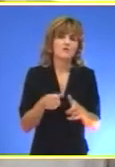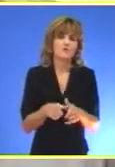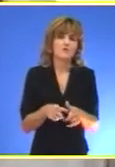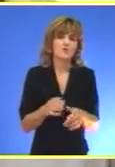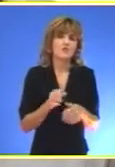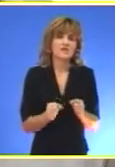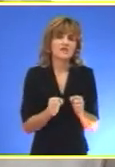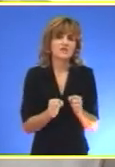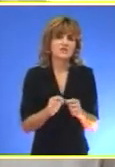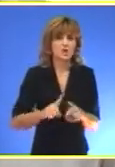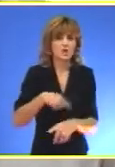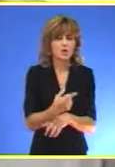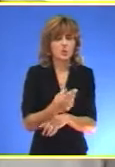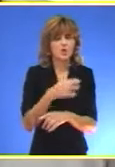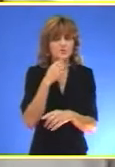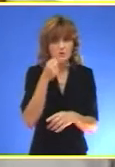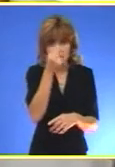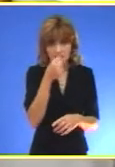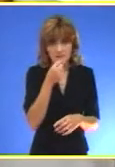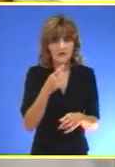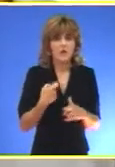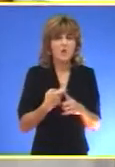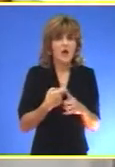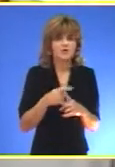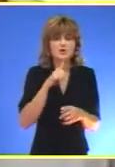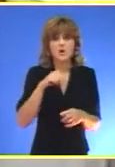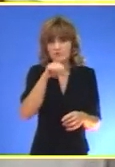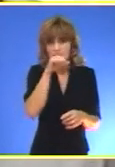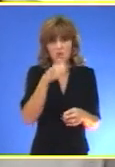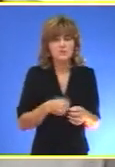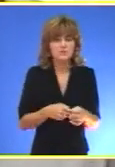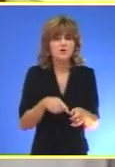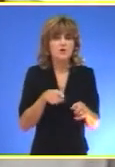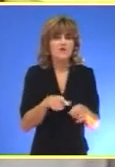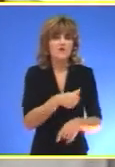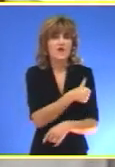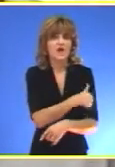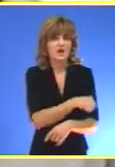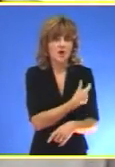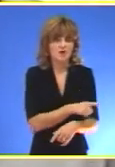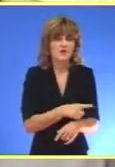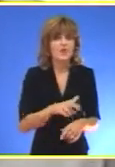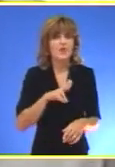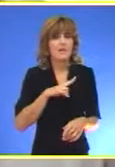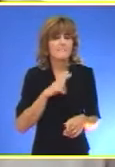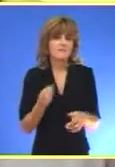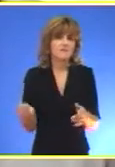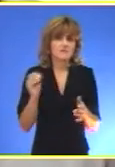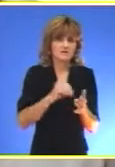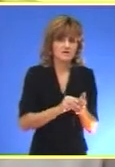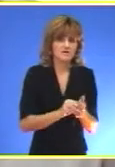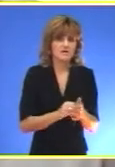do toga Da drugi vikend u Kanježi Je vikend ljubitelje jazza Ove godine sem muzike Imat ćemo i